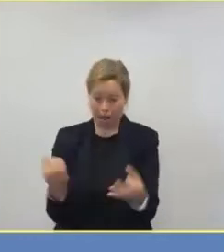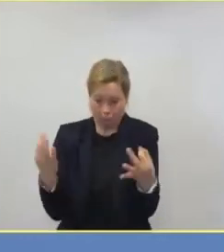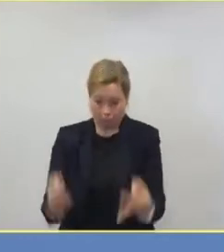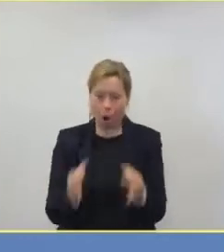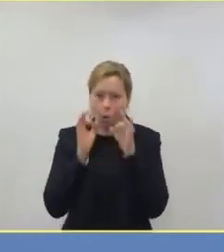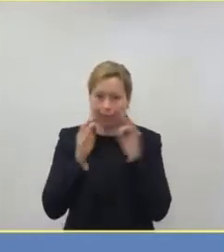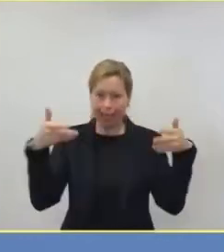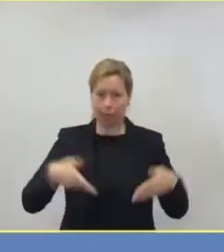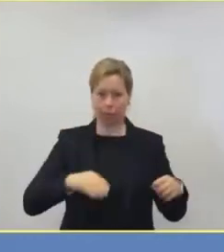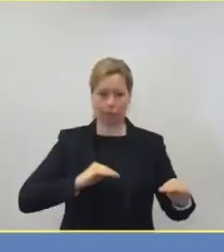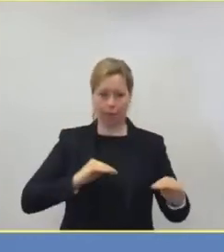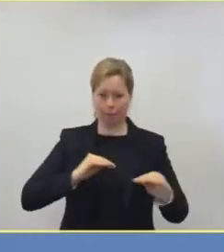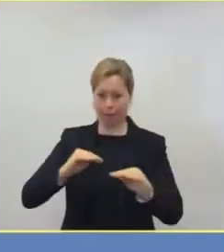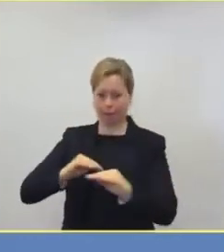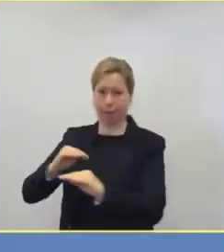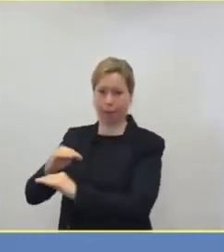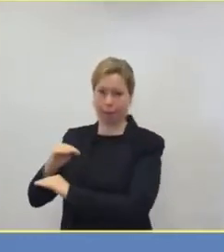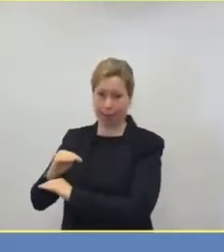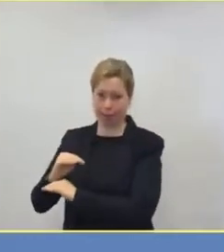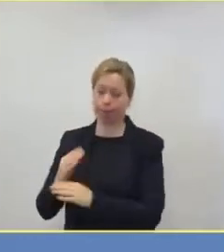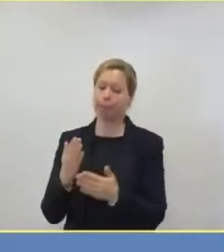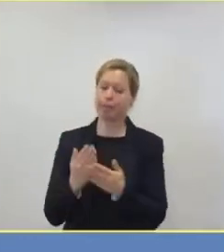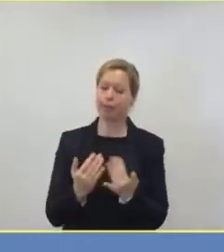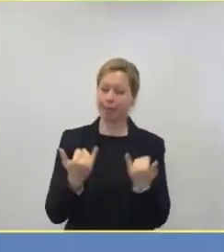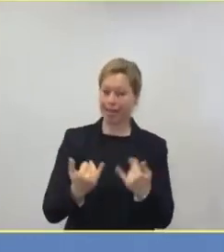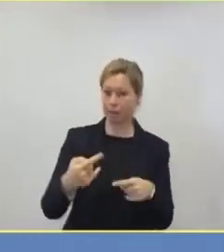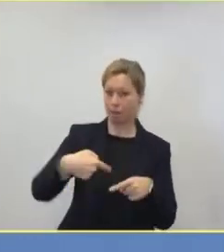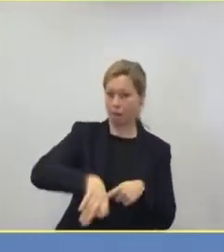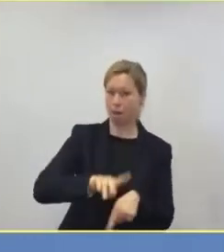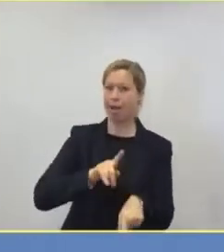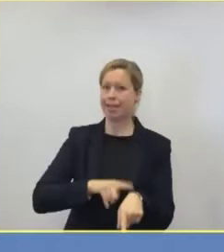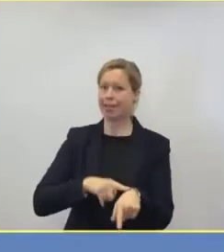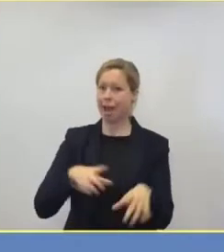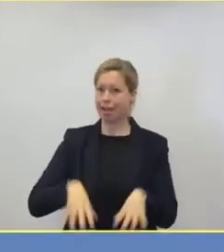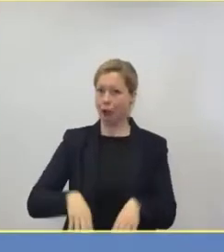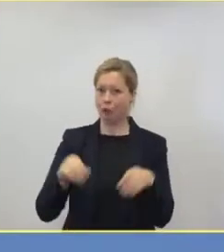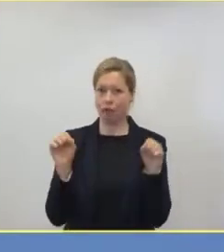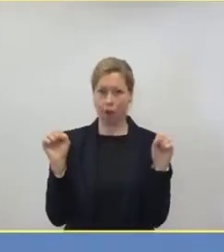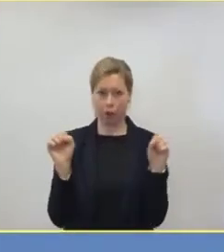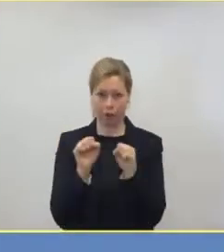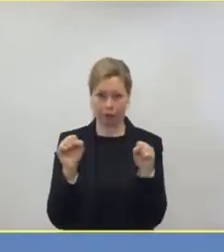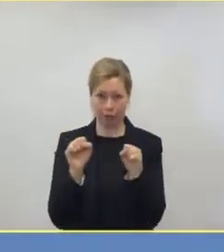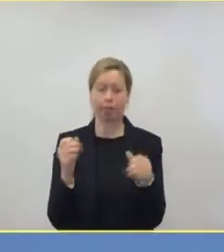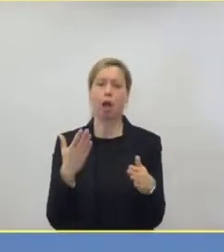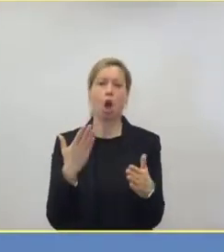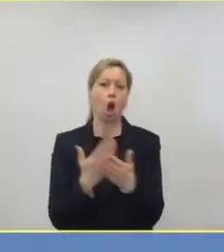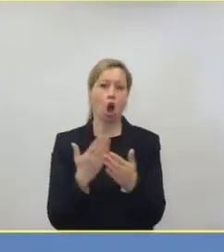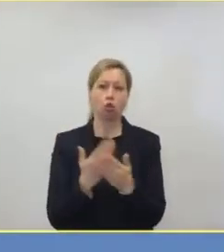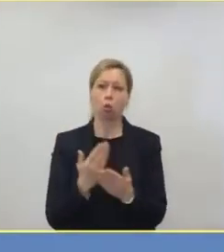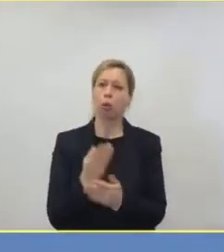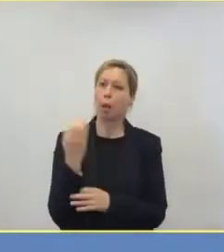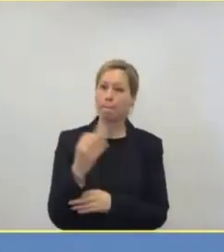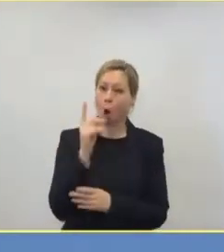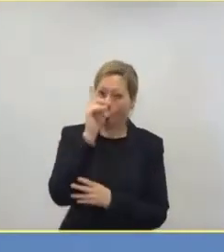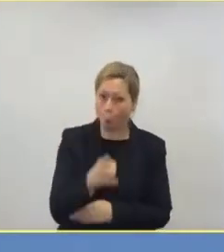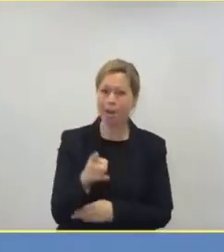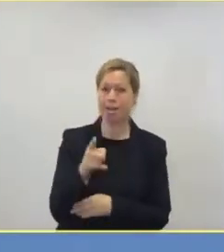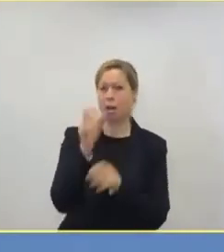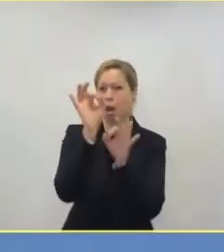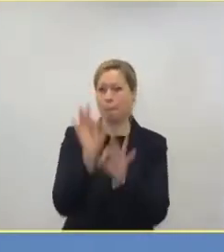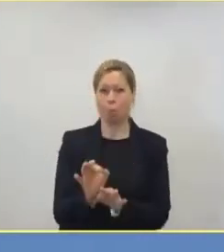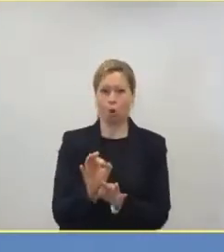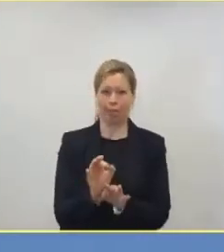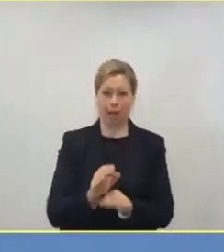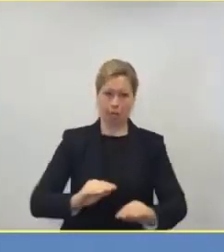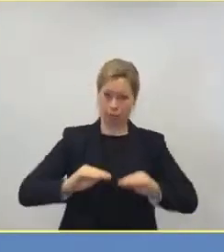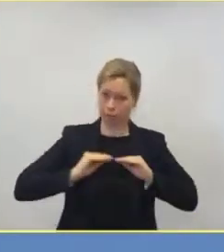Wir haben im Grunde im Winter immer, vor allen Dingen in Häusern der Maximalversorgung, eine 100%-Belegung und jetzt